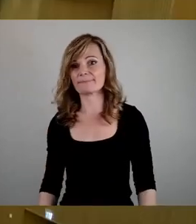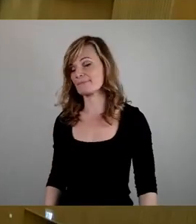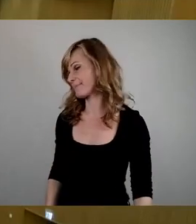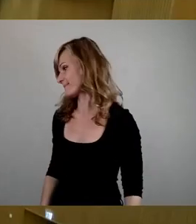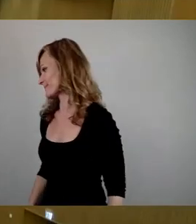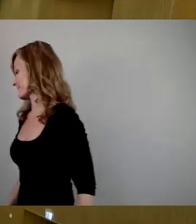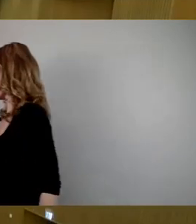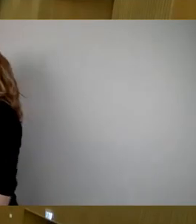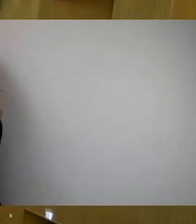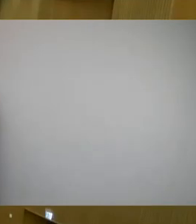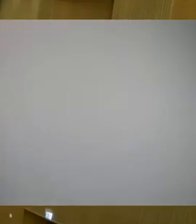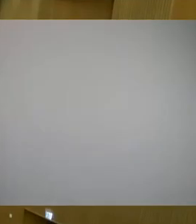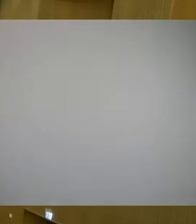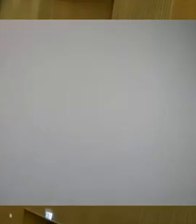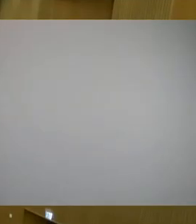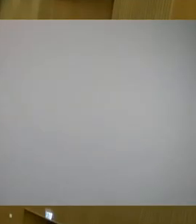Soweit